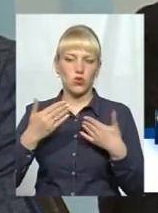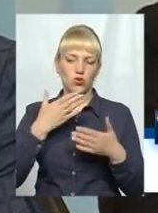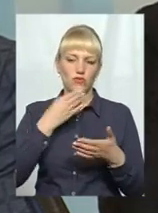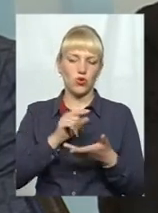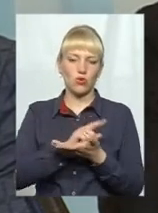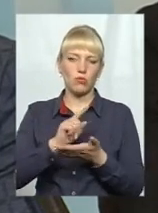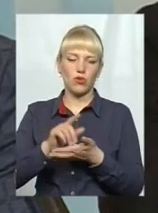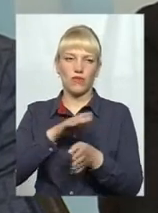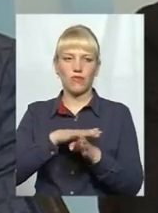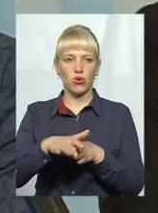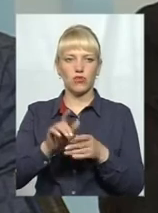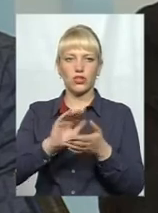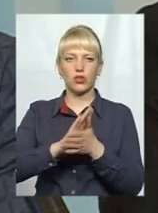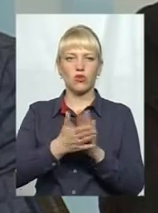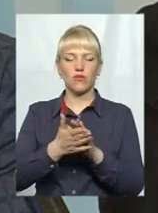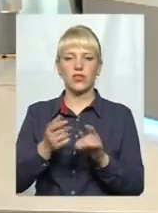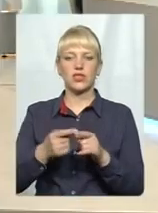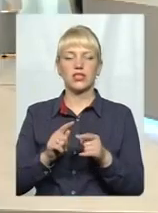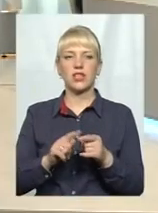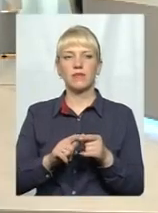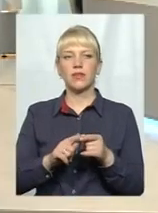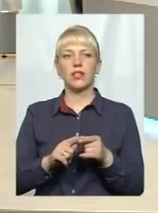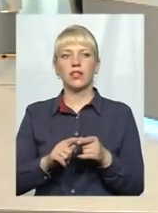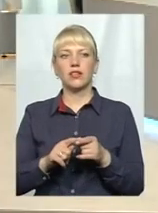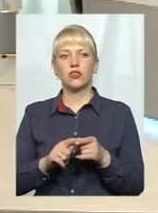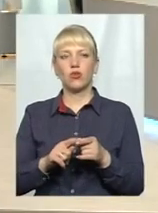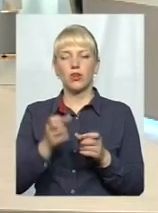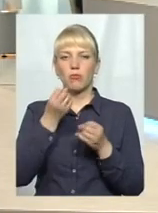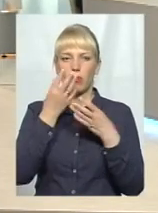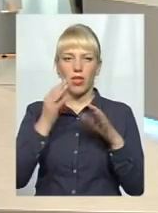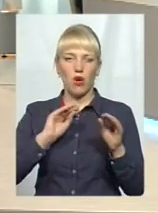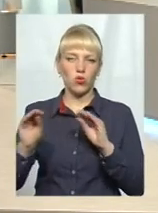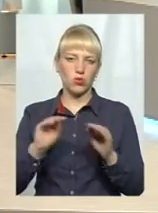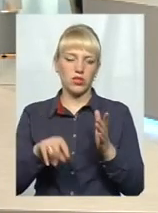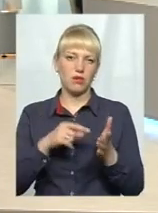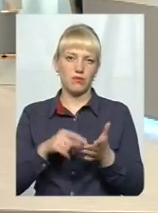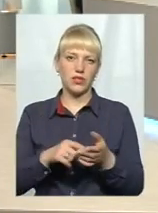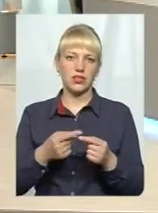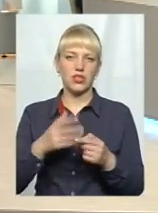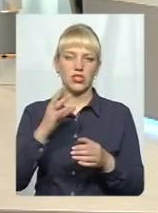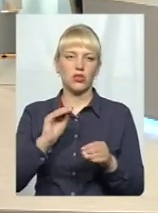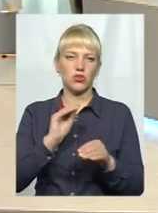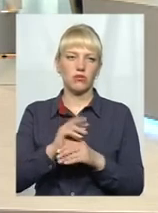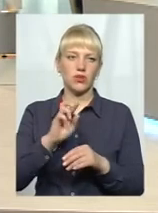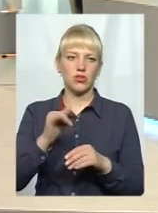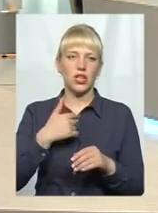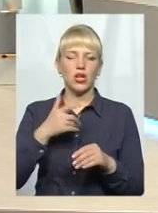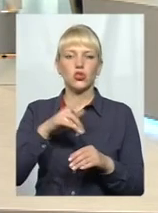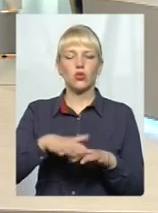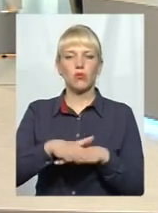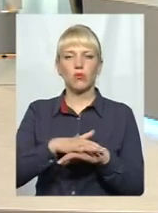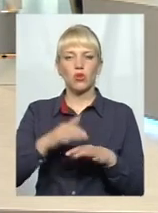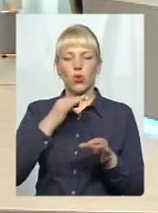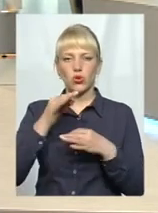виконувати договір строкового сервітуту і правила благоустрою. Я хотів би ще додати, стосовно цих публічних консультацій, стосовно мафів,